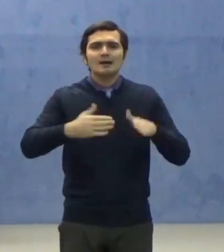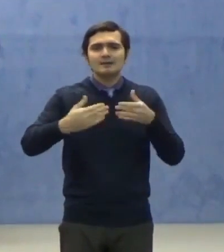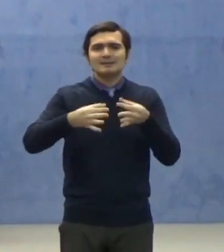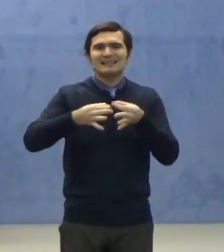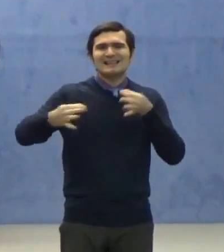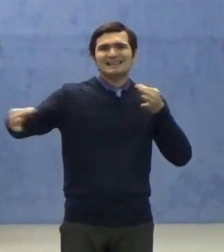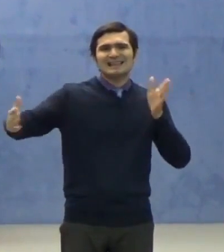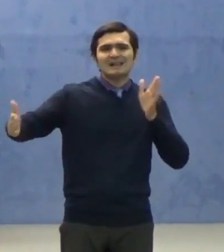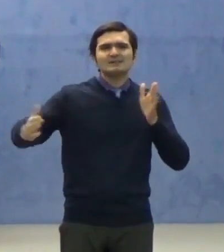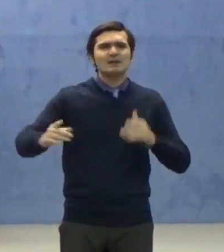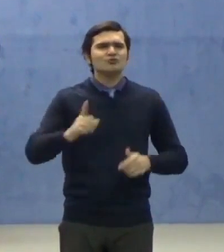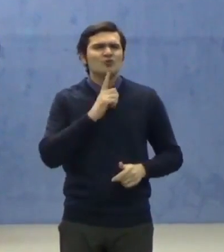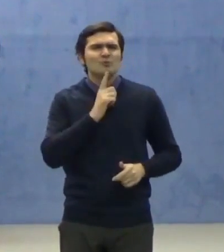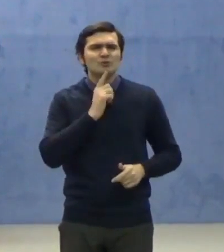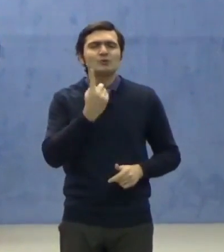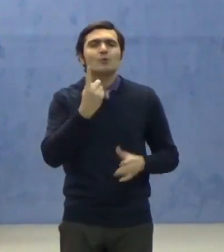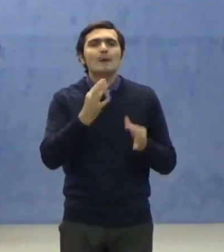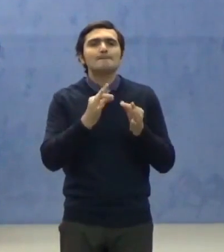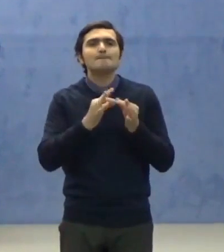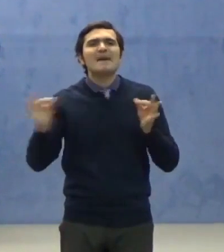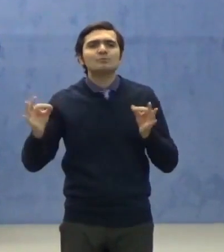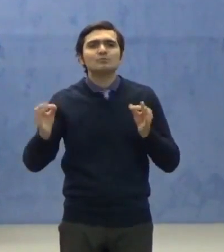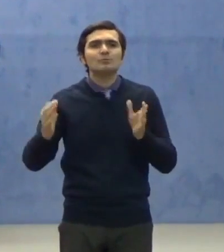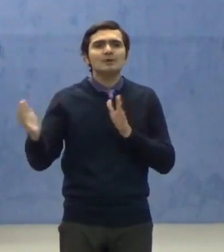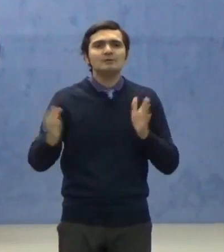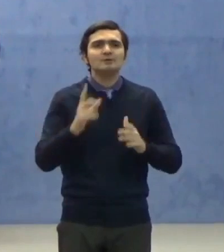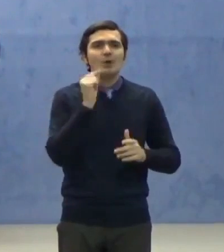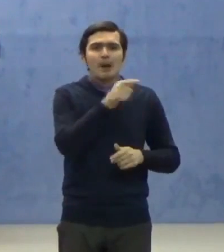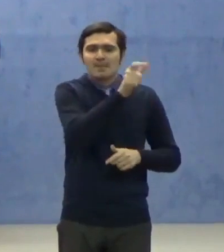minim un metru între participanți.